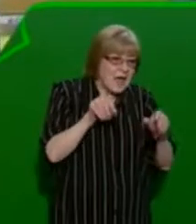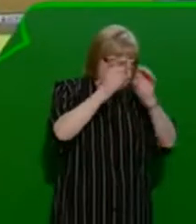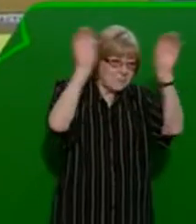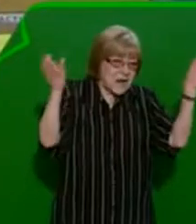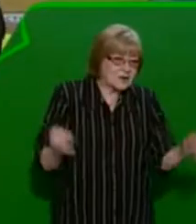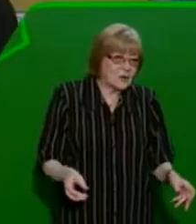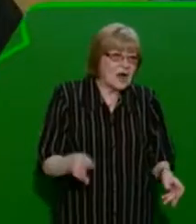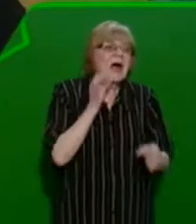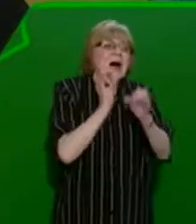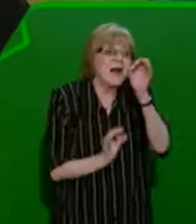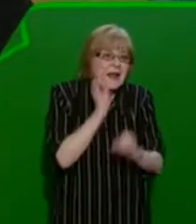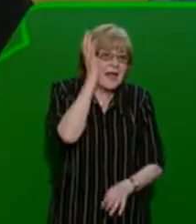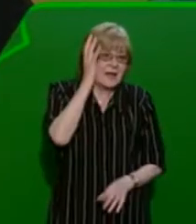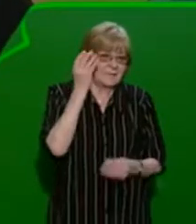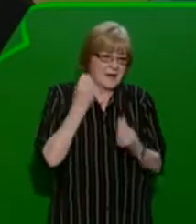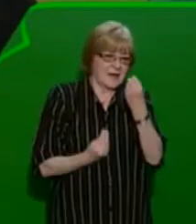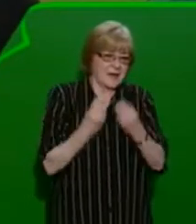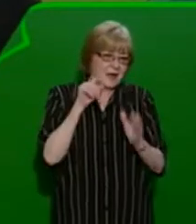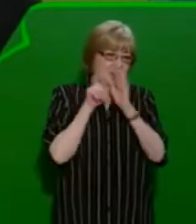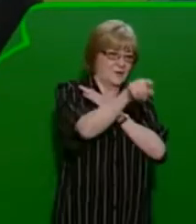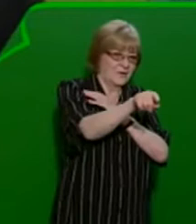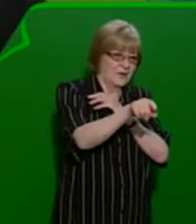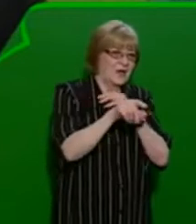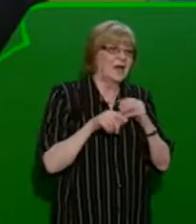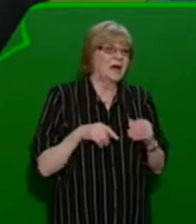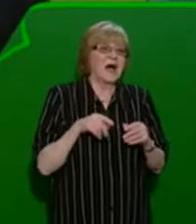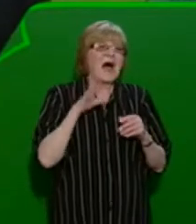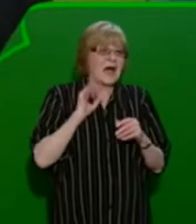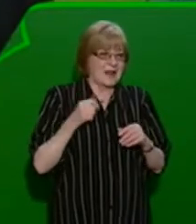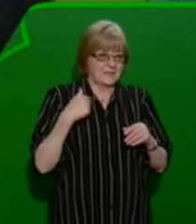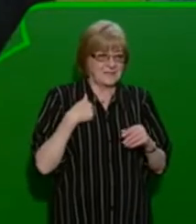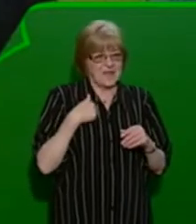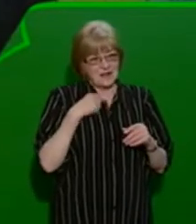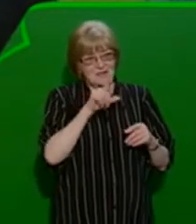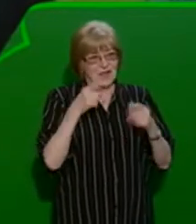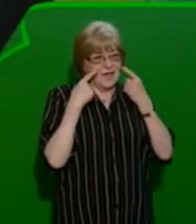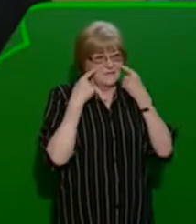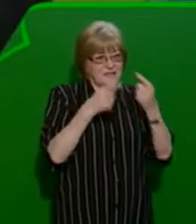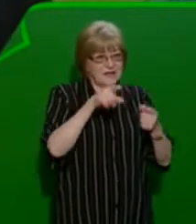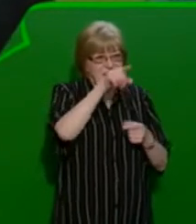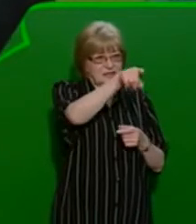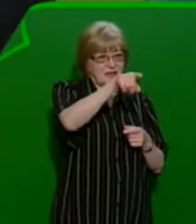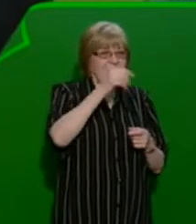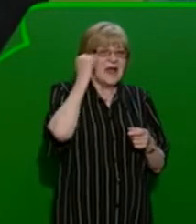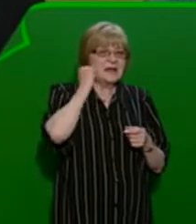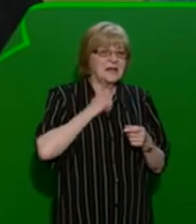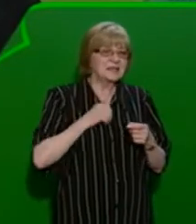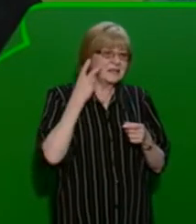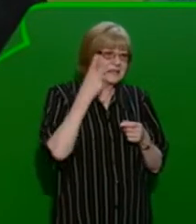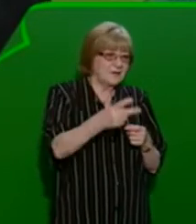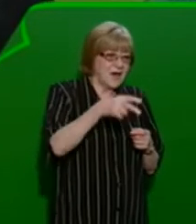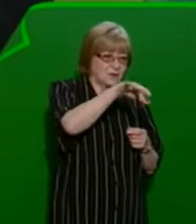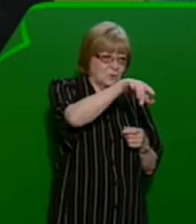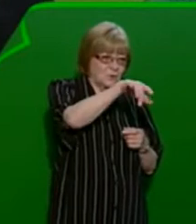Tam směrem daleko líp, ale myslím si, i mě osobně se tam, že prostě ta věděna těch diváků povíc dát